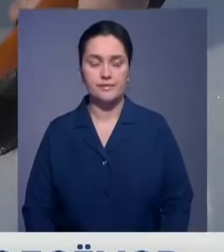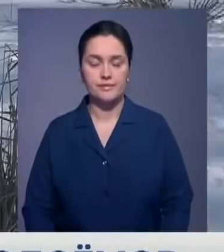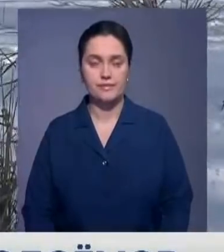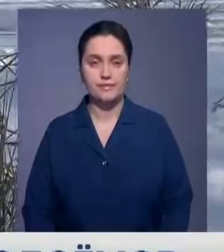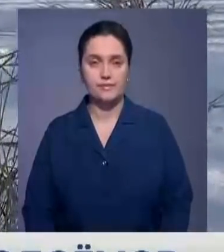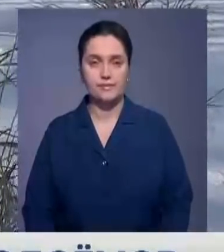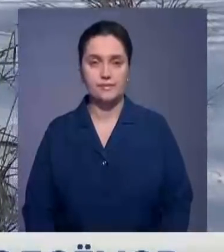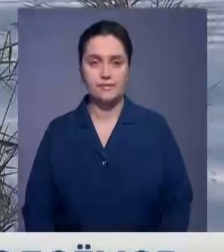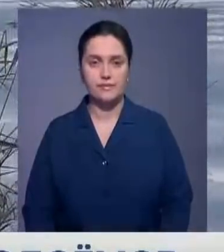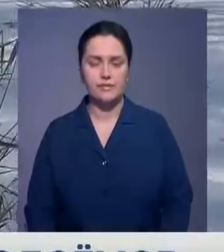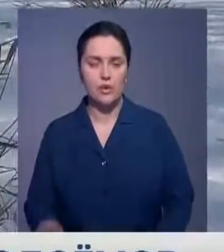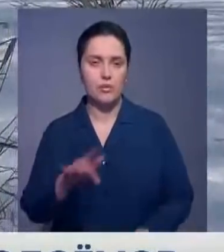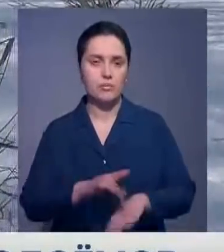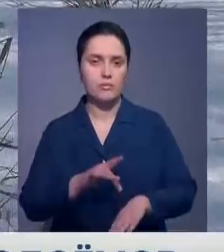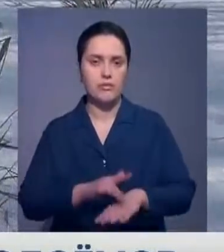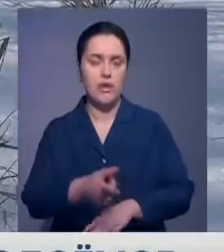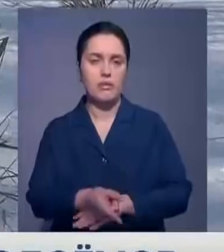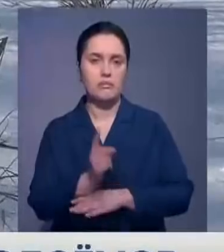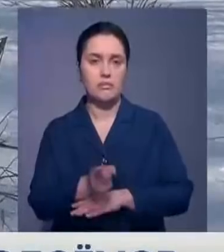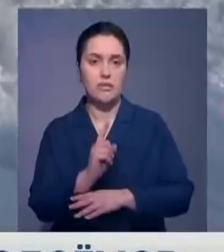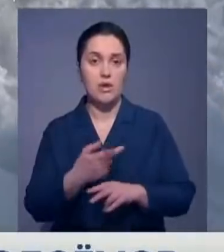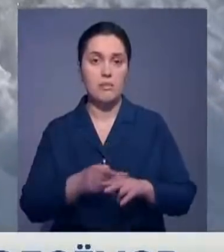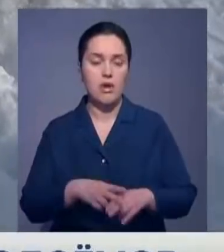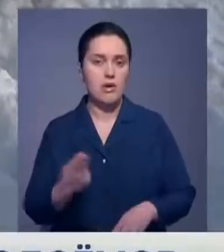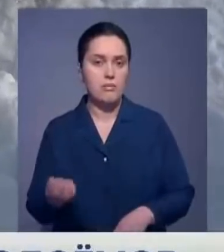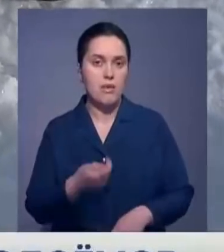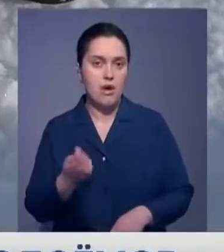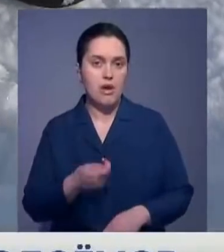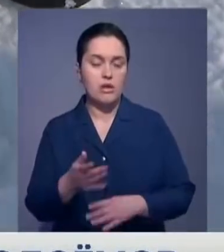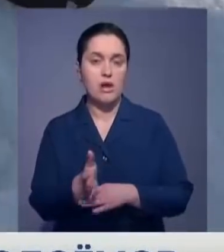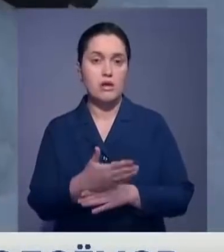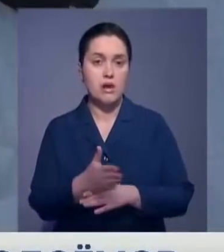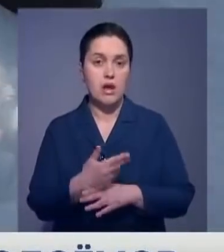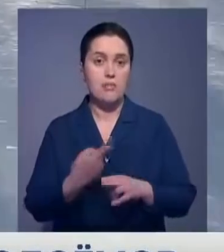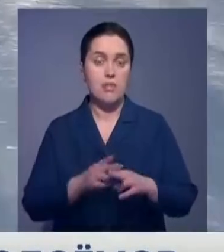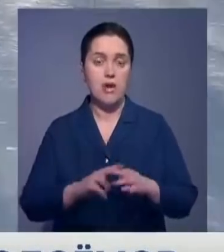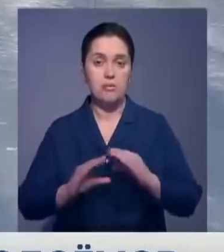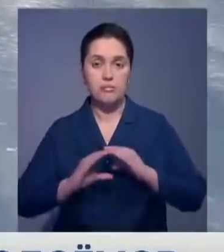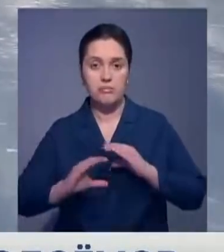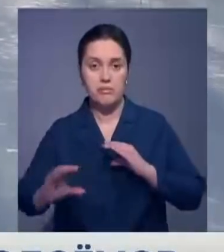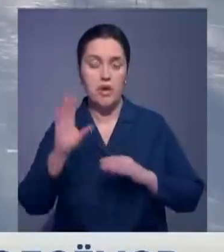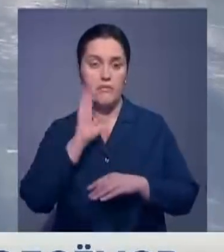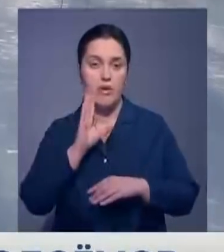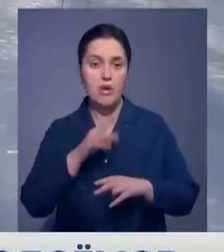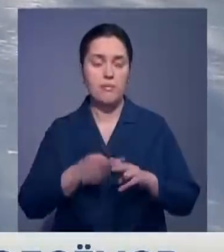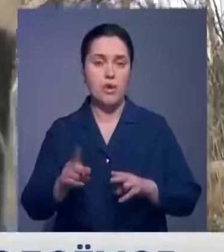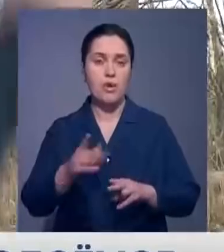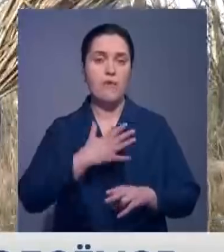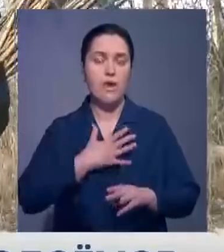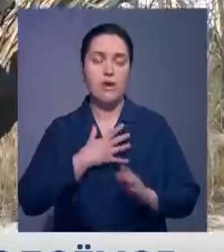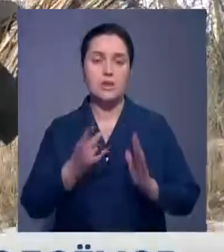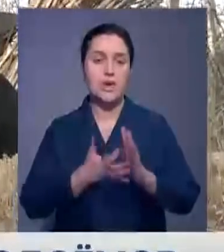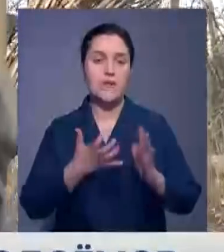Михаил Марков – заядлый рыбак. С обмелением рек стало меньше рыбы, говорит он. А чем мельче водоем, тем больше угроза зимнего замора.